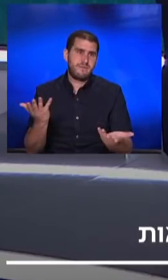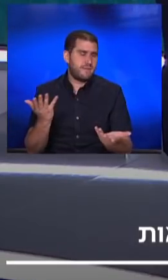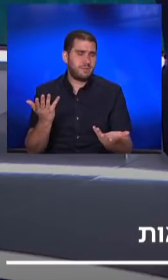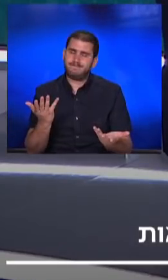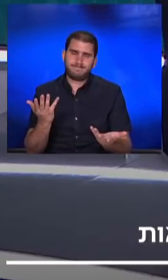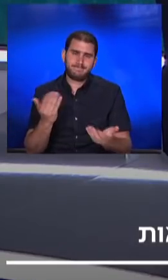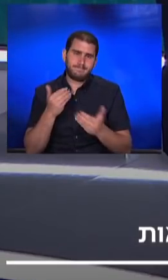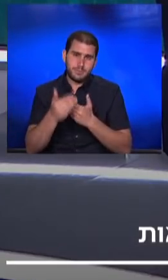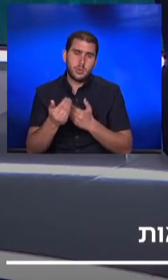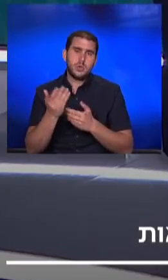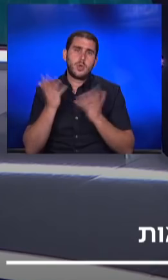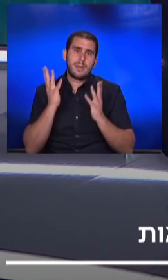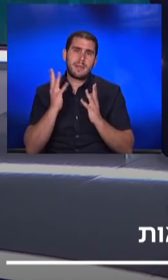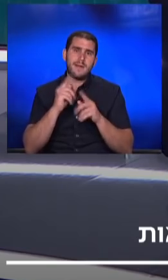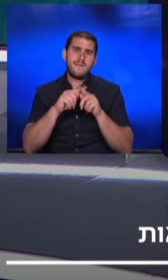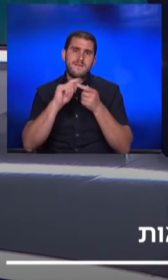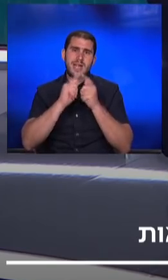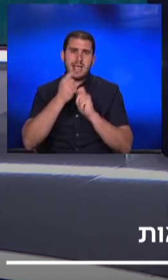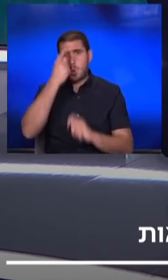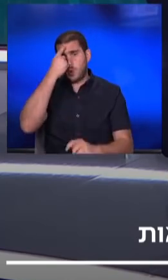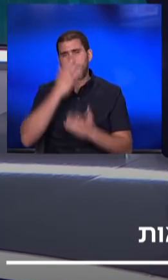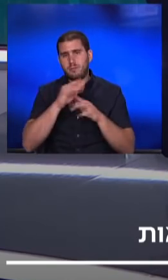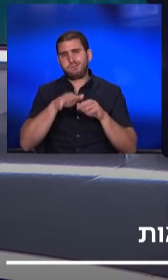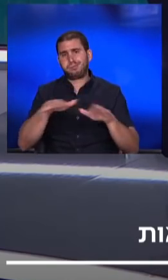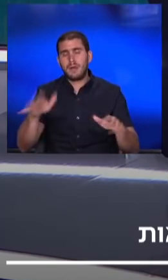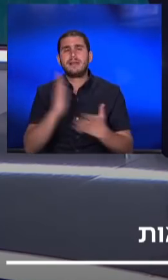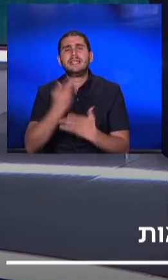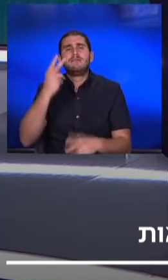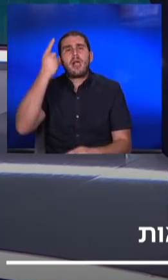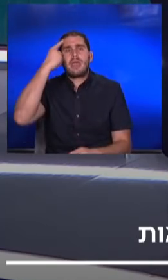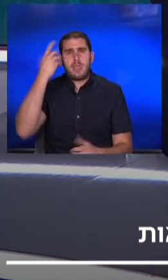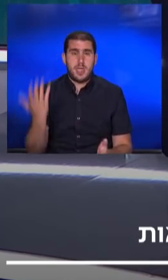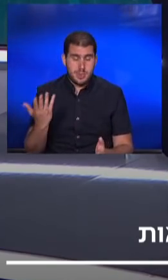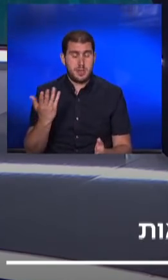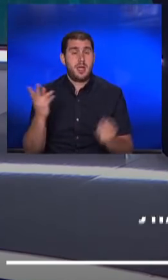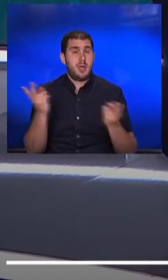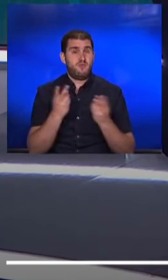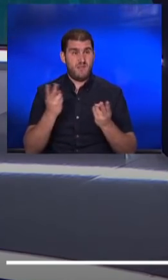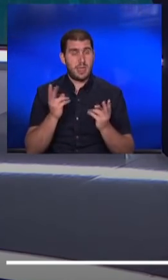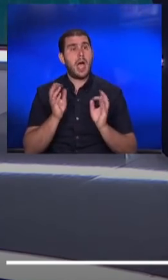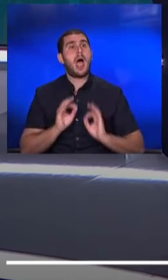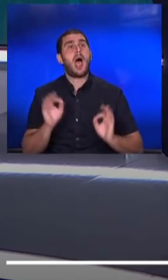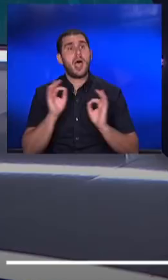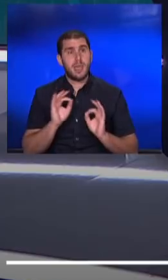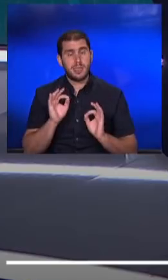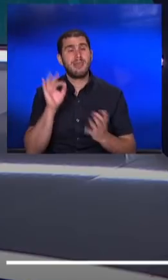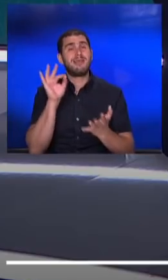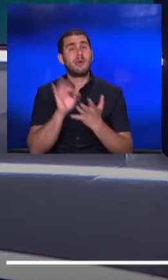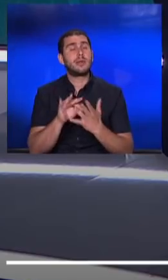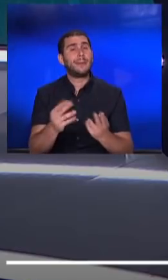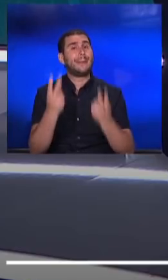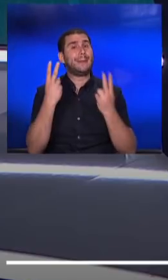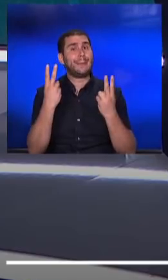יותר מדי וריאנט הודי, אבל כמובן שאי אפשר לדעת את זה, וכמובן שעדיין הנקודה המרכזית